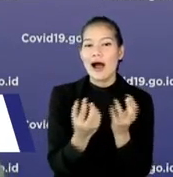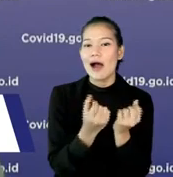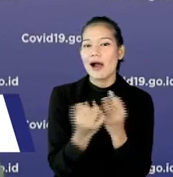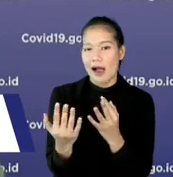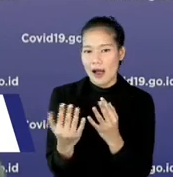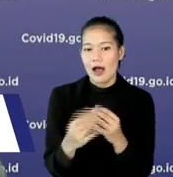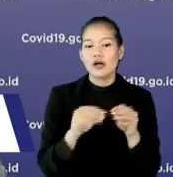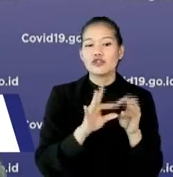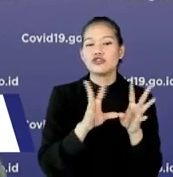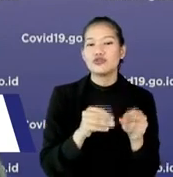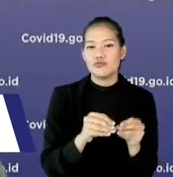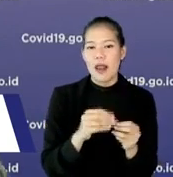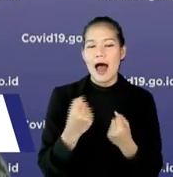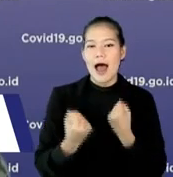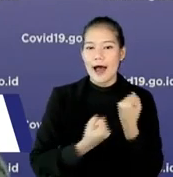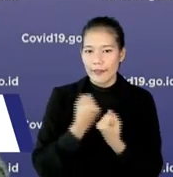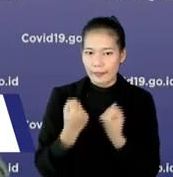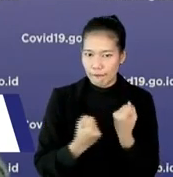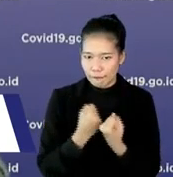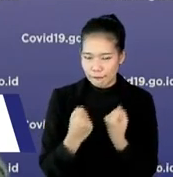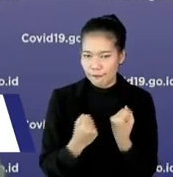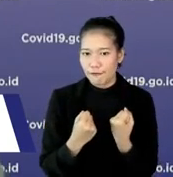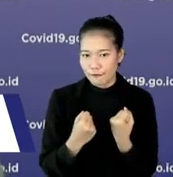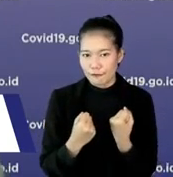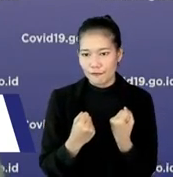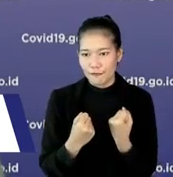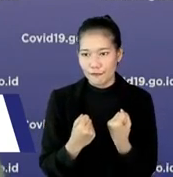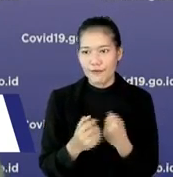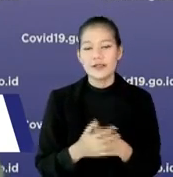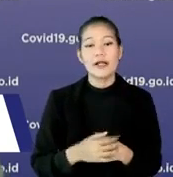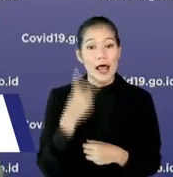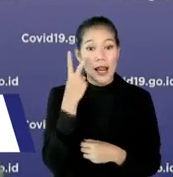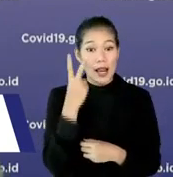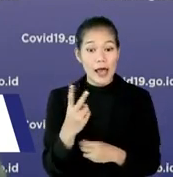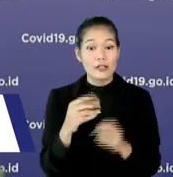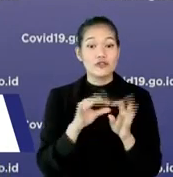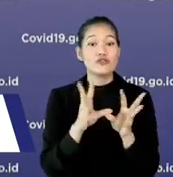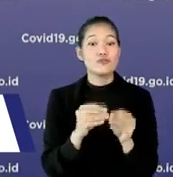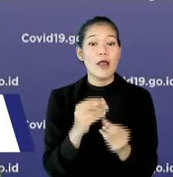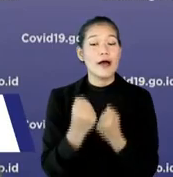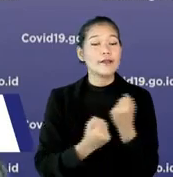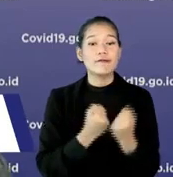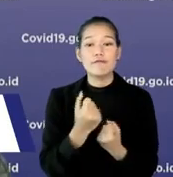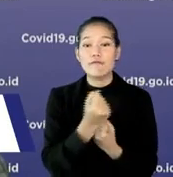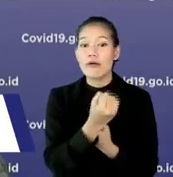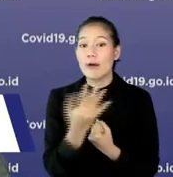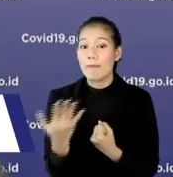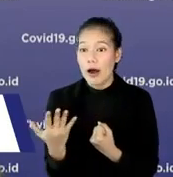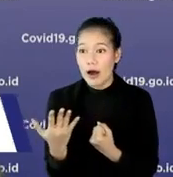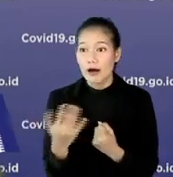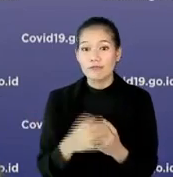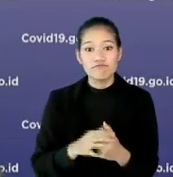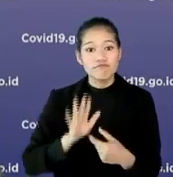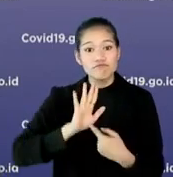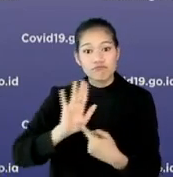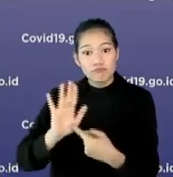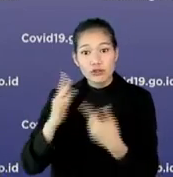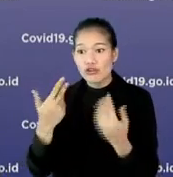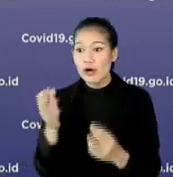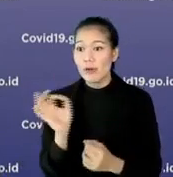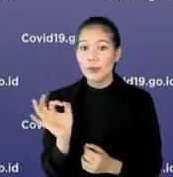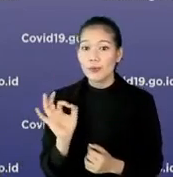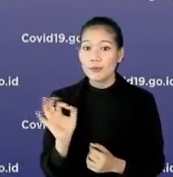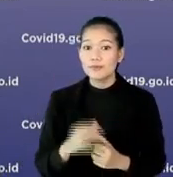fokusnya ke jumlah kasus aktif. Nah dari sini kita coba lihat jumlah kasus aktifnya berapa. Apakah slide-nya sudah mulai